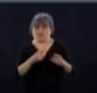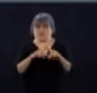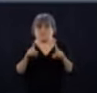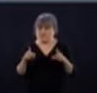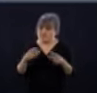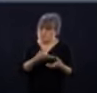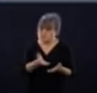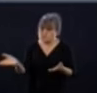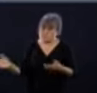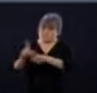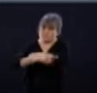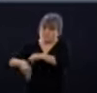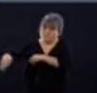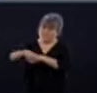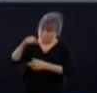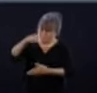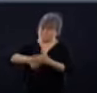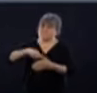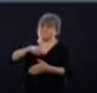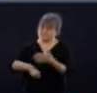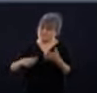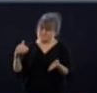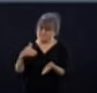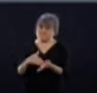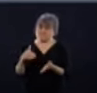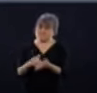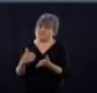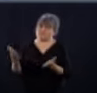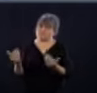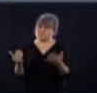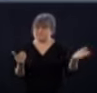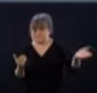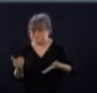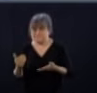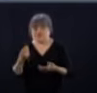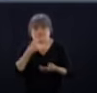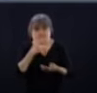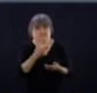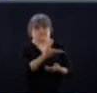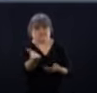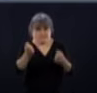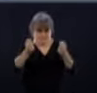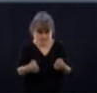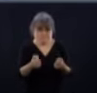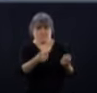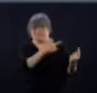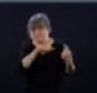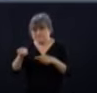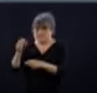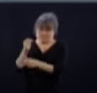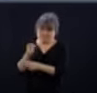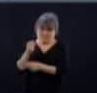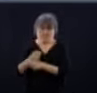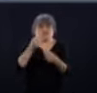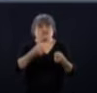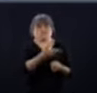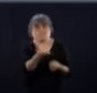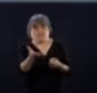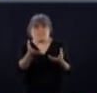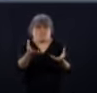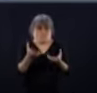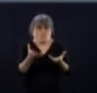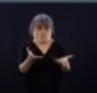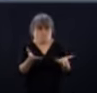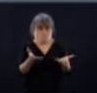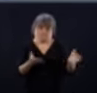besoins énormes dans nos résidences pour personnes âgées. Donc, toutes les personnes qui ont la capacité, qui ont la possibilité, qui ont la volonté d'aller